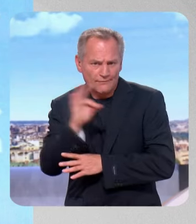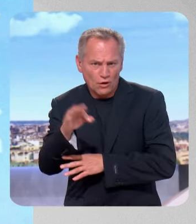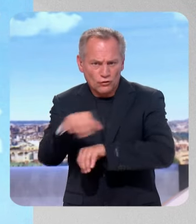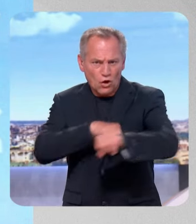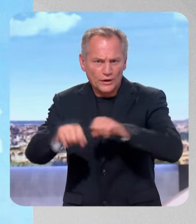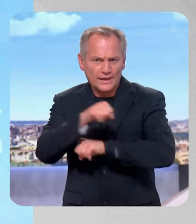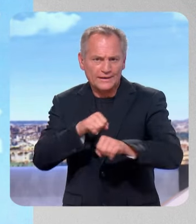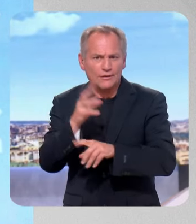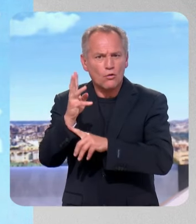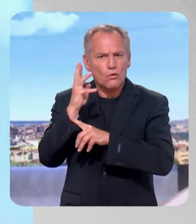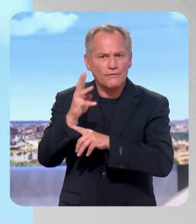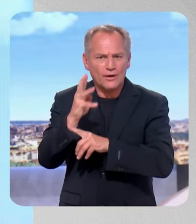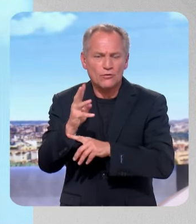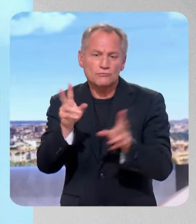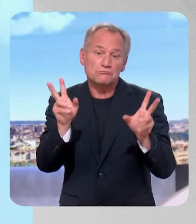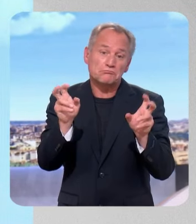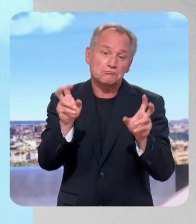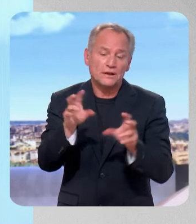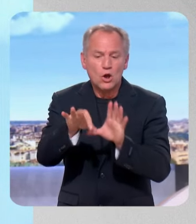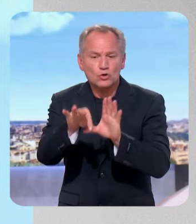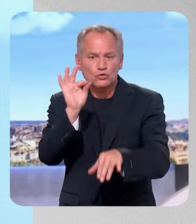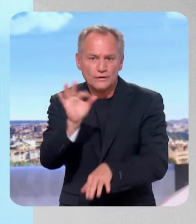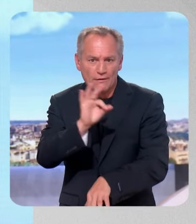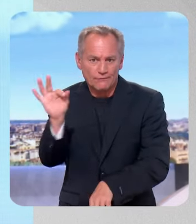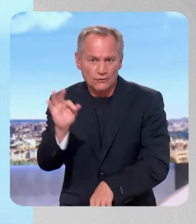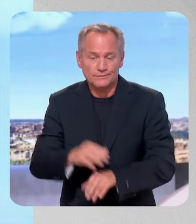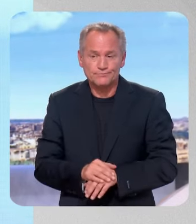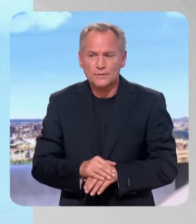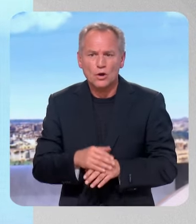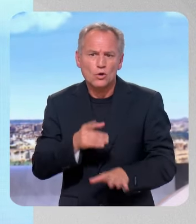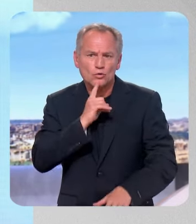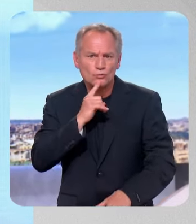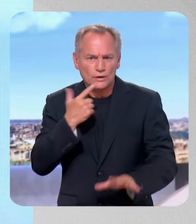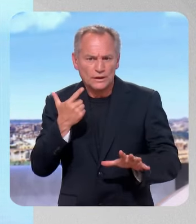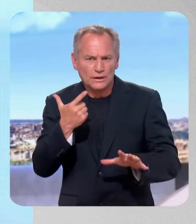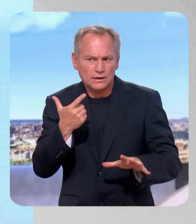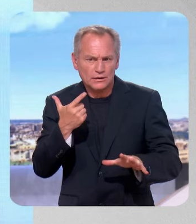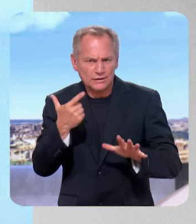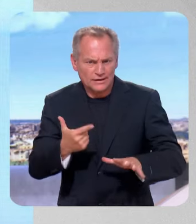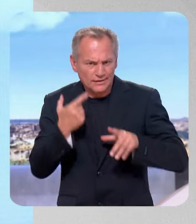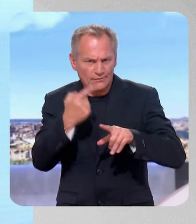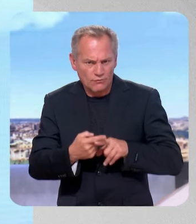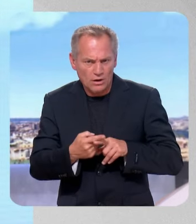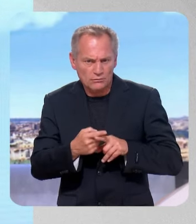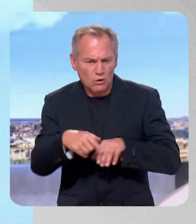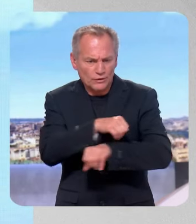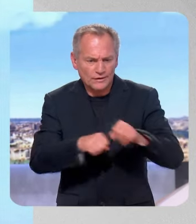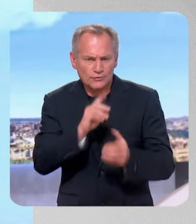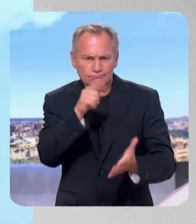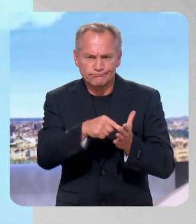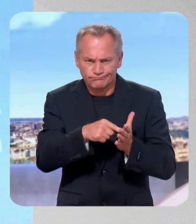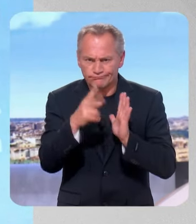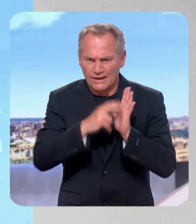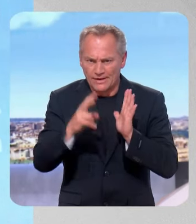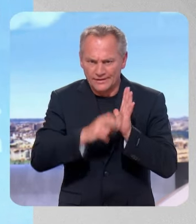sommet Choose France qui se tient pour la 7e fois au château de Versailles. Plusieurs annonces importantes sont attendues aujourd'hui, notamment pour un montant de plus de 15 milliards d